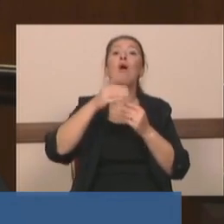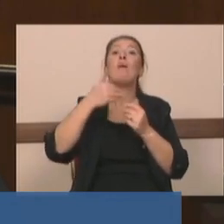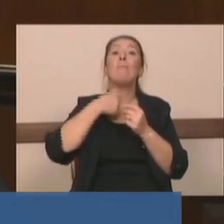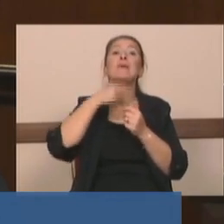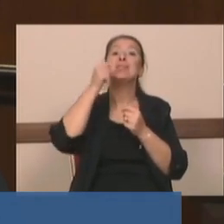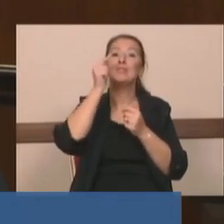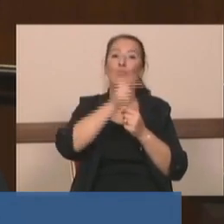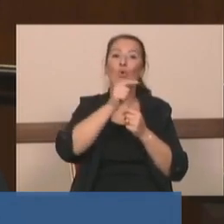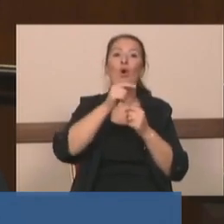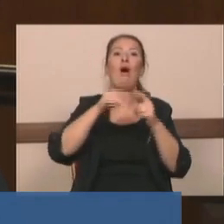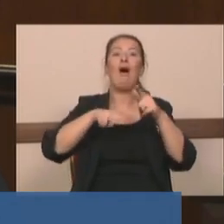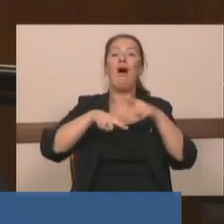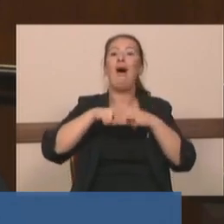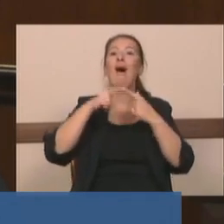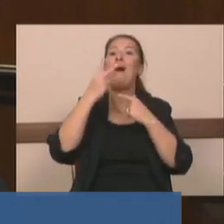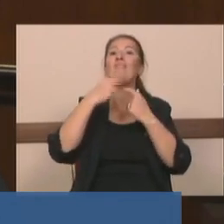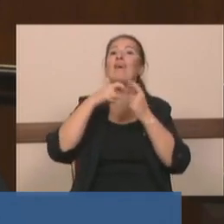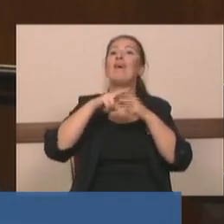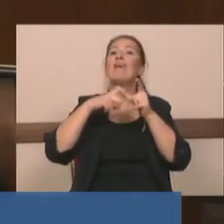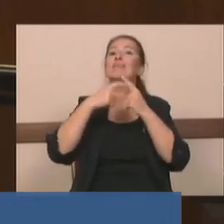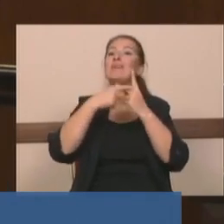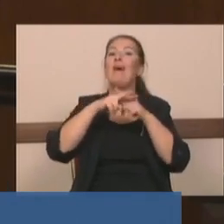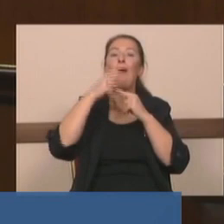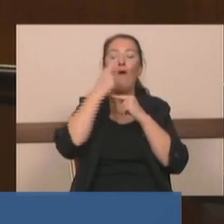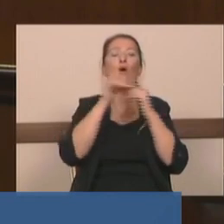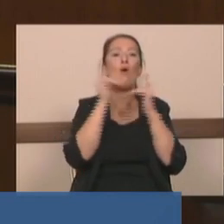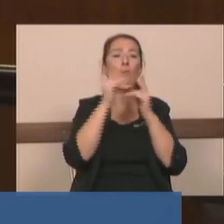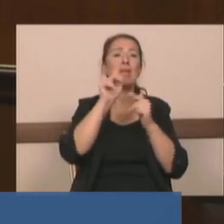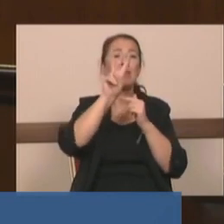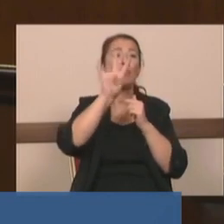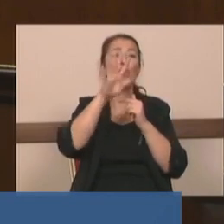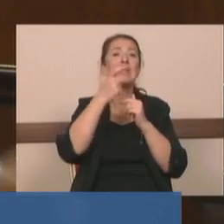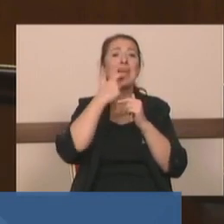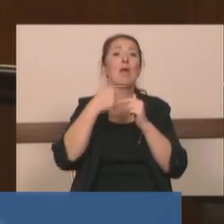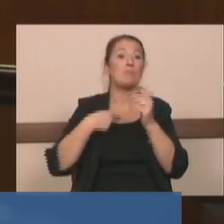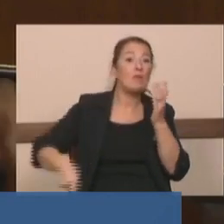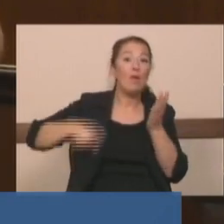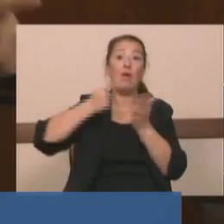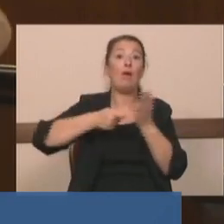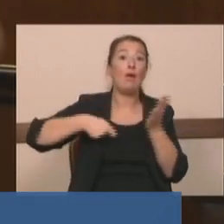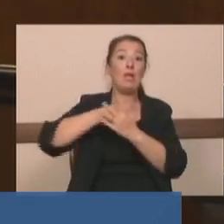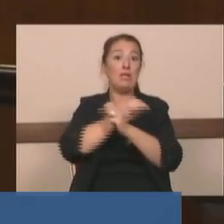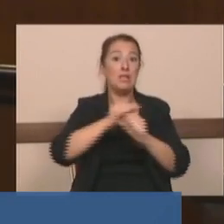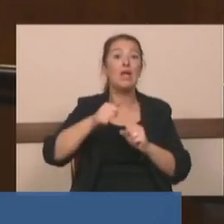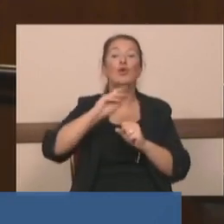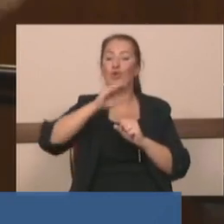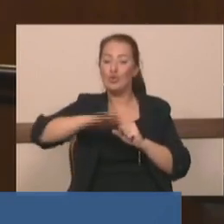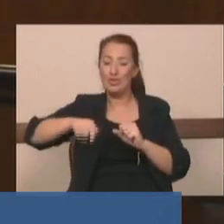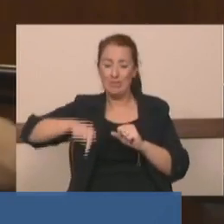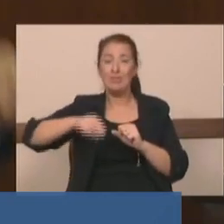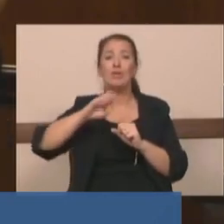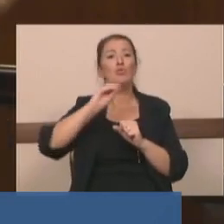yirmi dört yıl ödeyeceğiz. Yani çocuklarımız da bu parayı ödeyecek. Bugün çocuklarınız sıfır